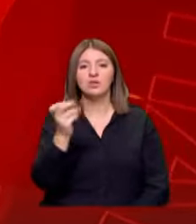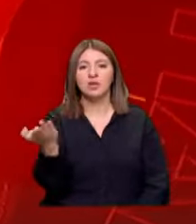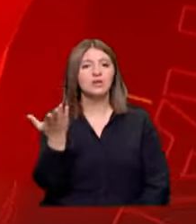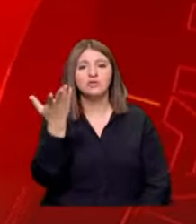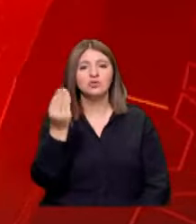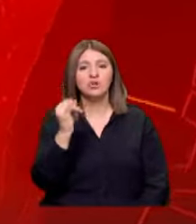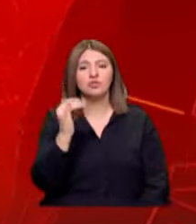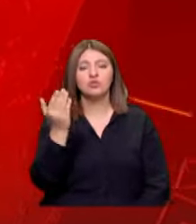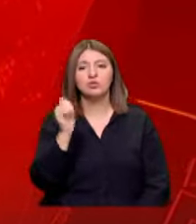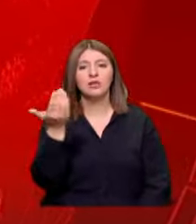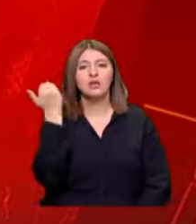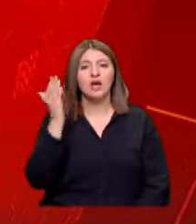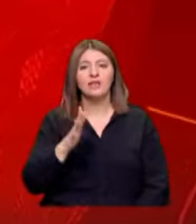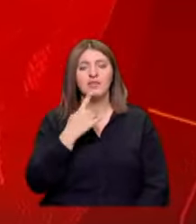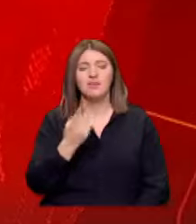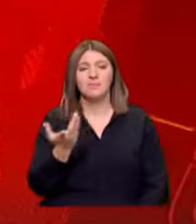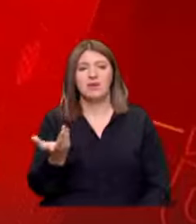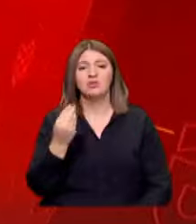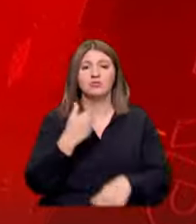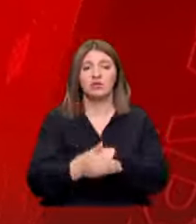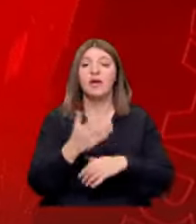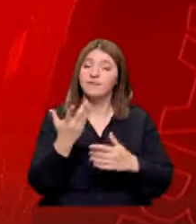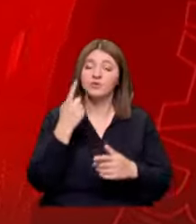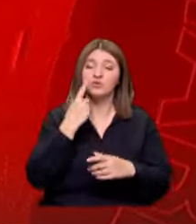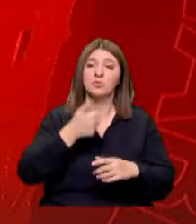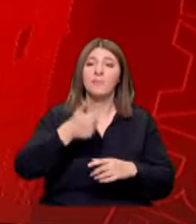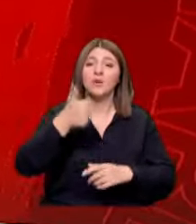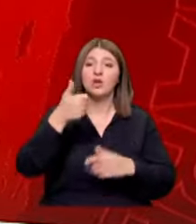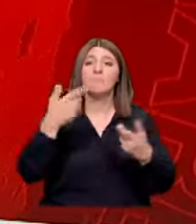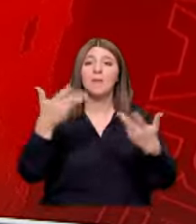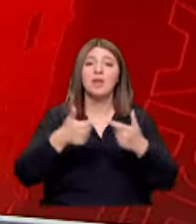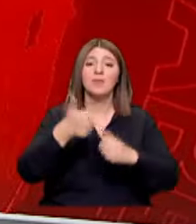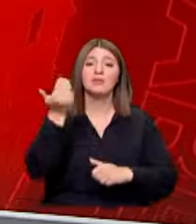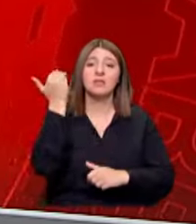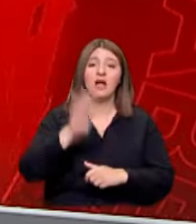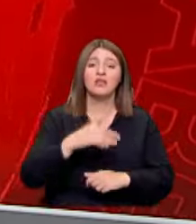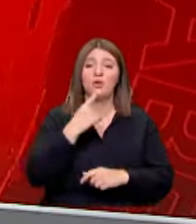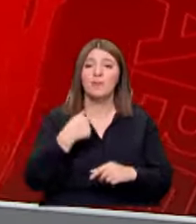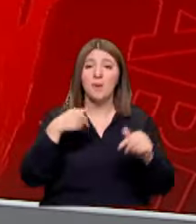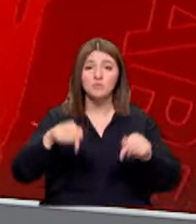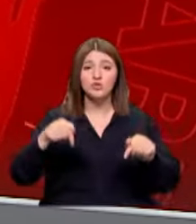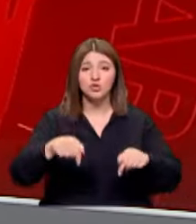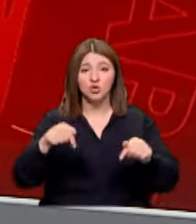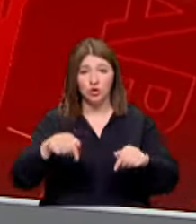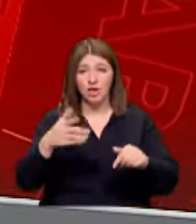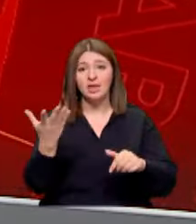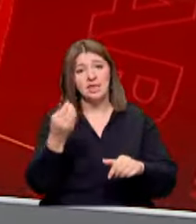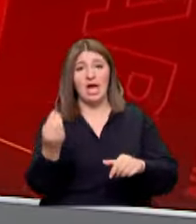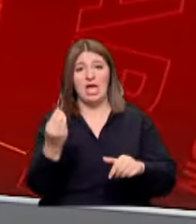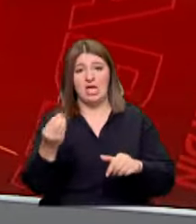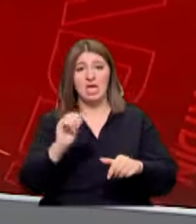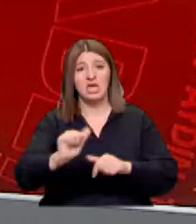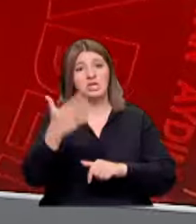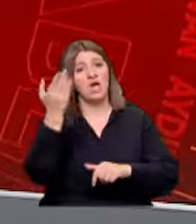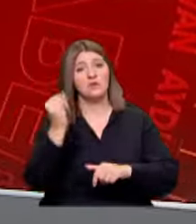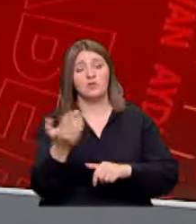kalmıştı artık çok geç demiş Evet Cumhurbaşkanı Maliye Bakanı geride kaldı diyor Ama ben bugünler iyi günlerimiz